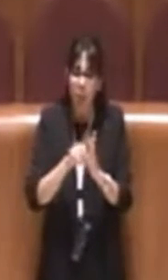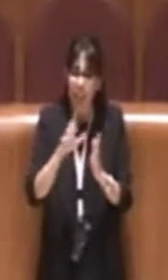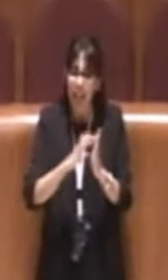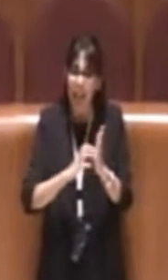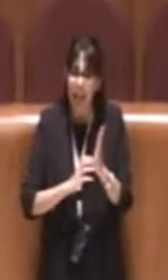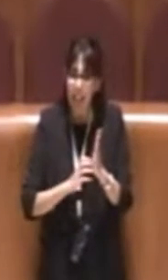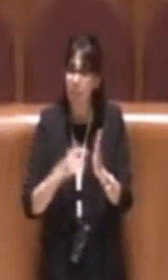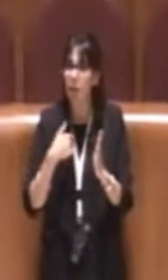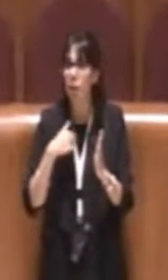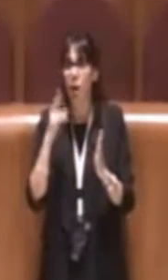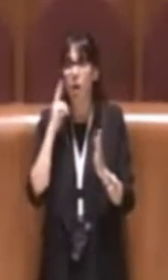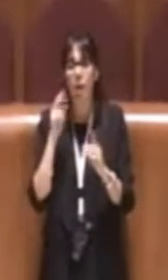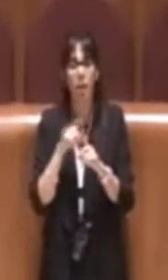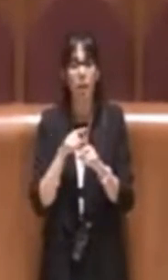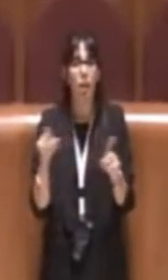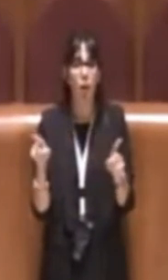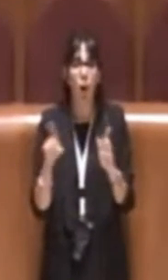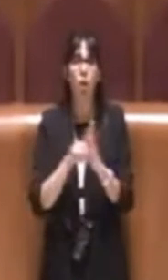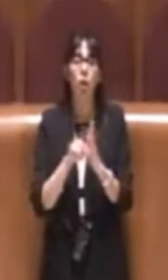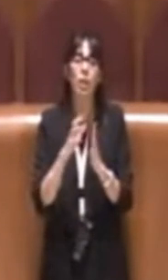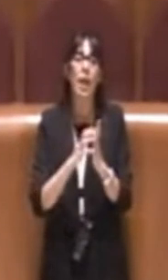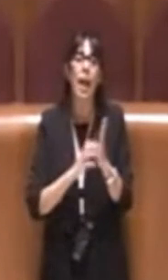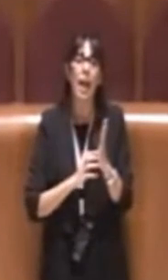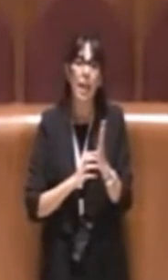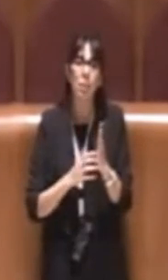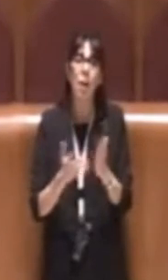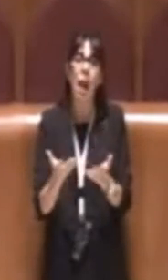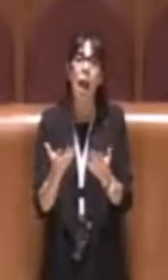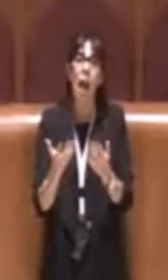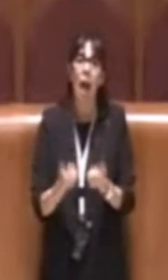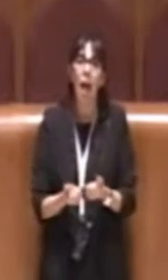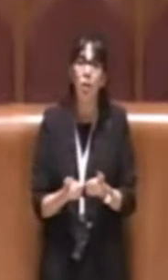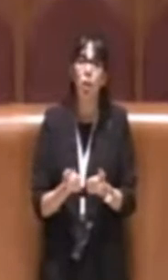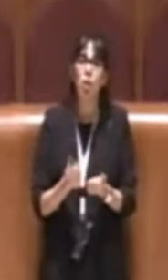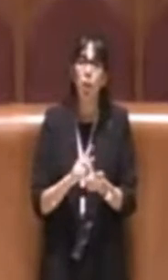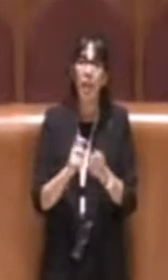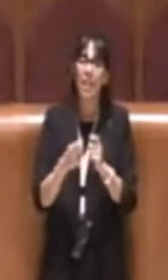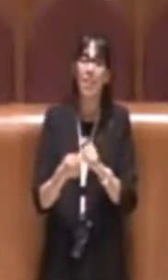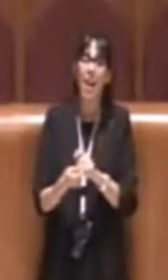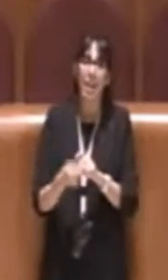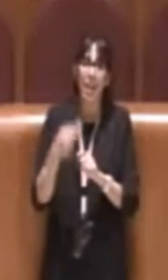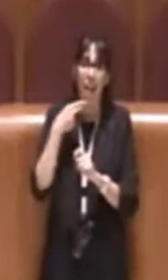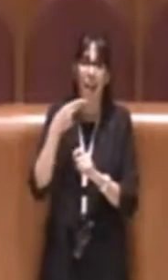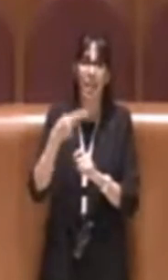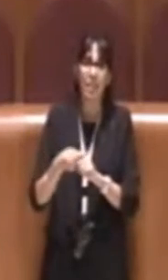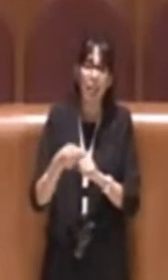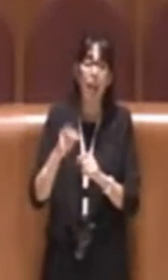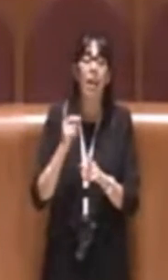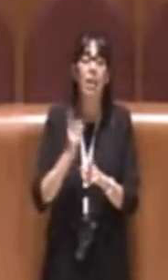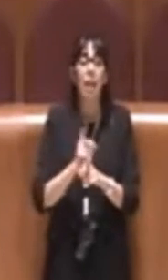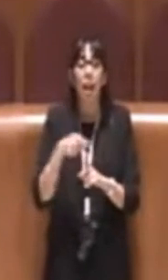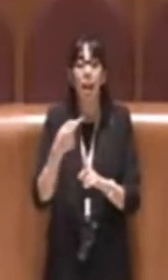ricordo è una delibera di adozione di variante dovrà partire